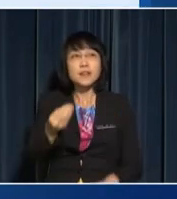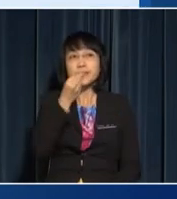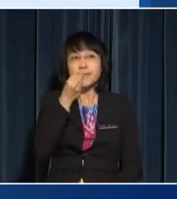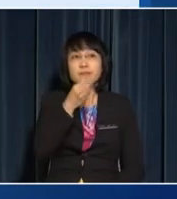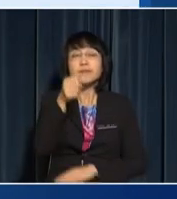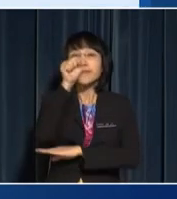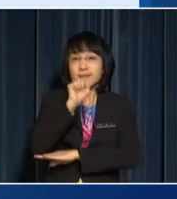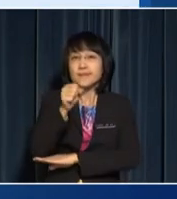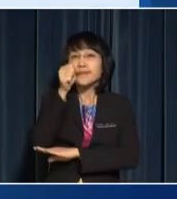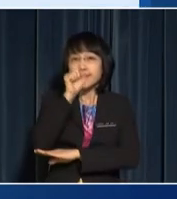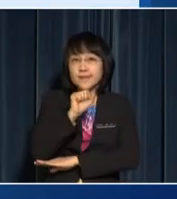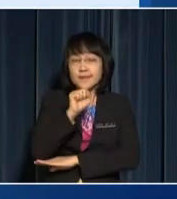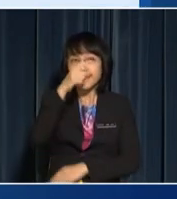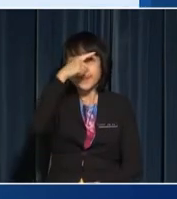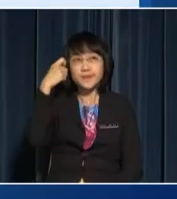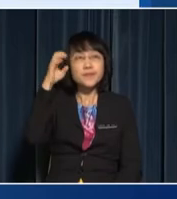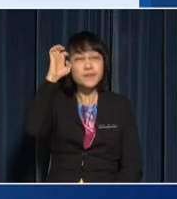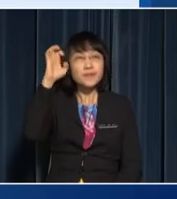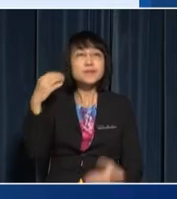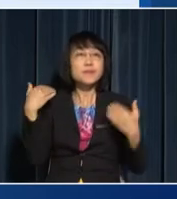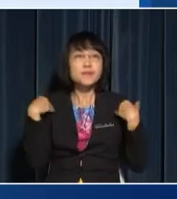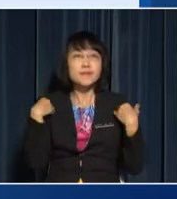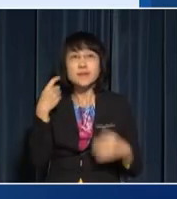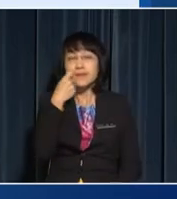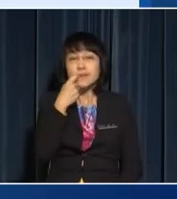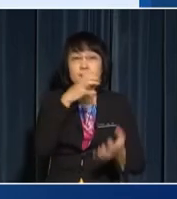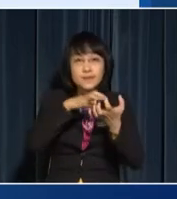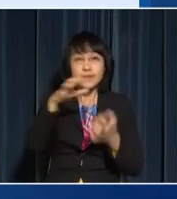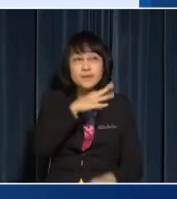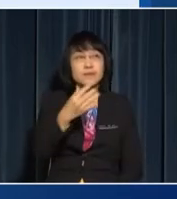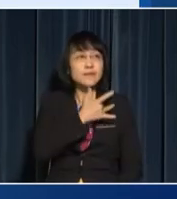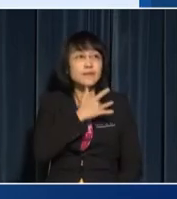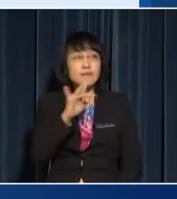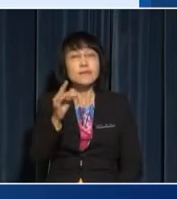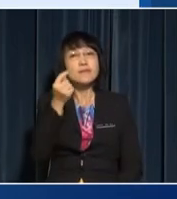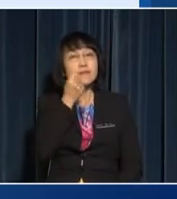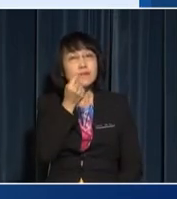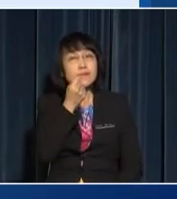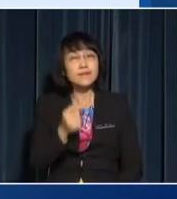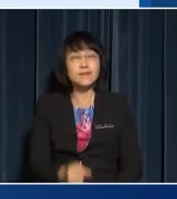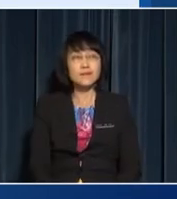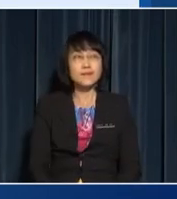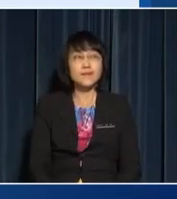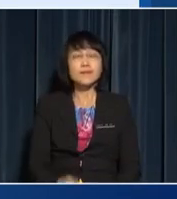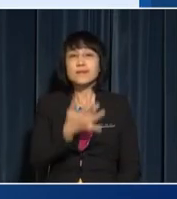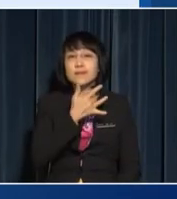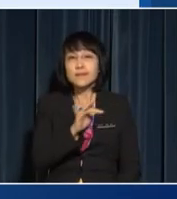after eating an ice cream Because he has tooth decay and sensitive teeth